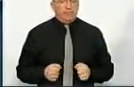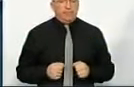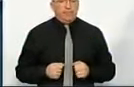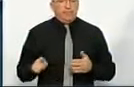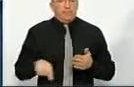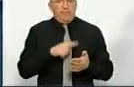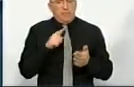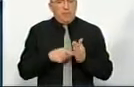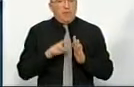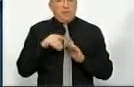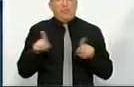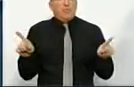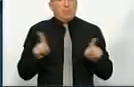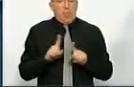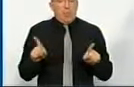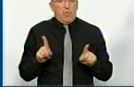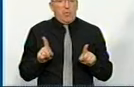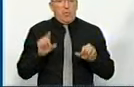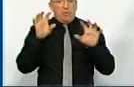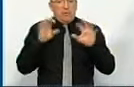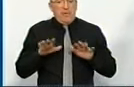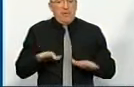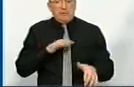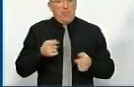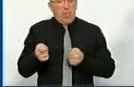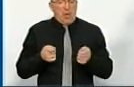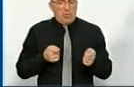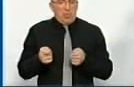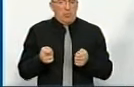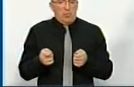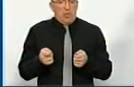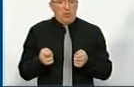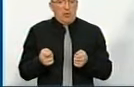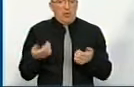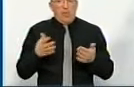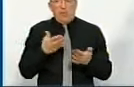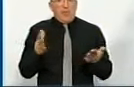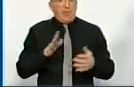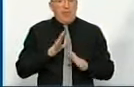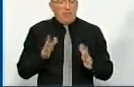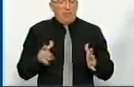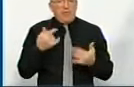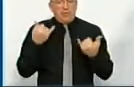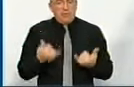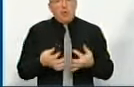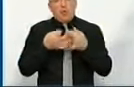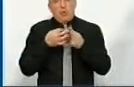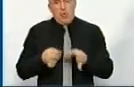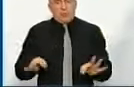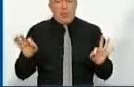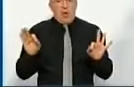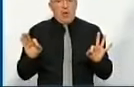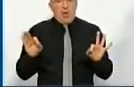Питання заключається в тому, що закон про місцеве самоврядування, який би він не був, він зараз дозволяє